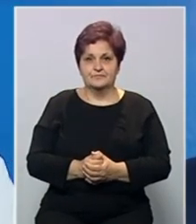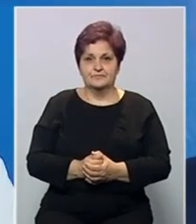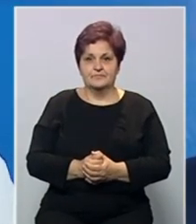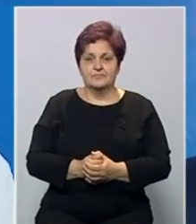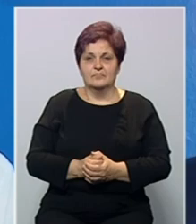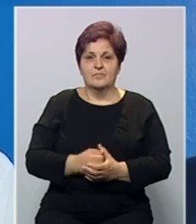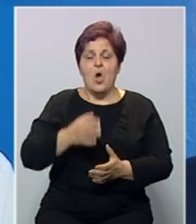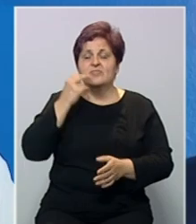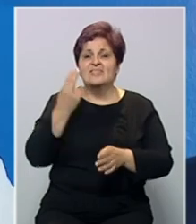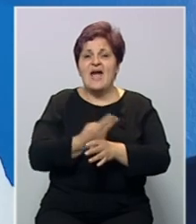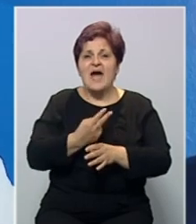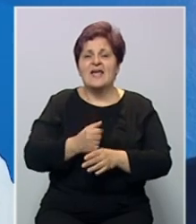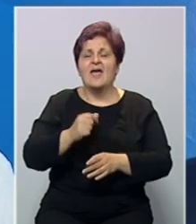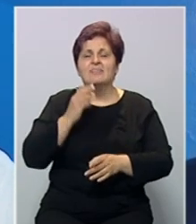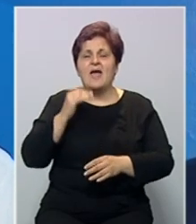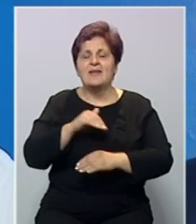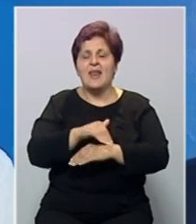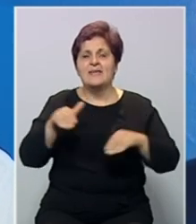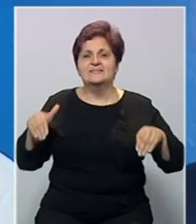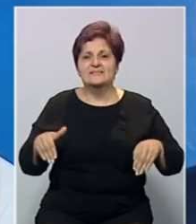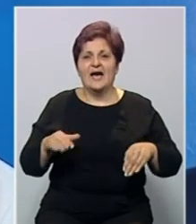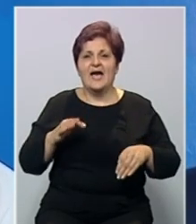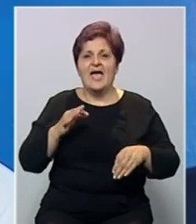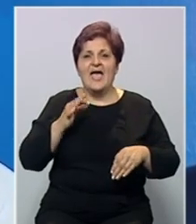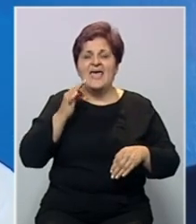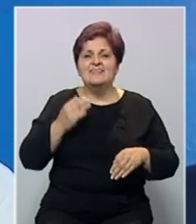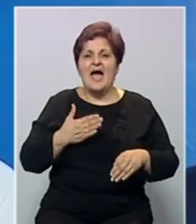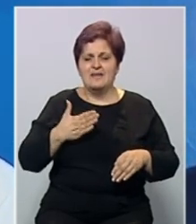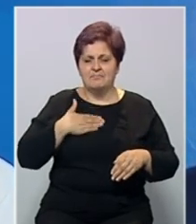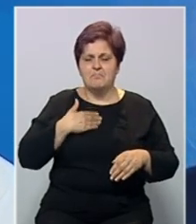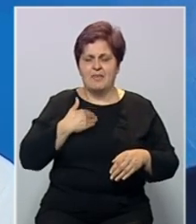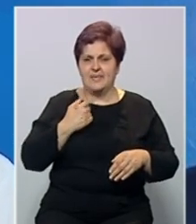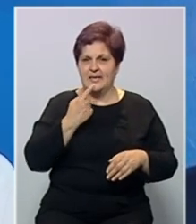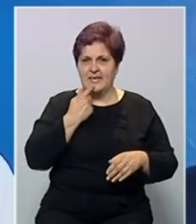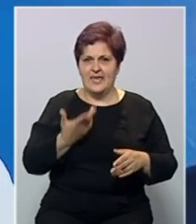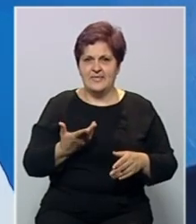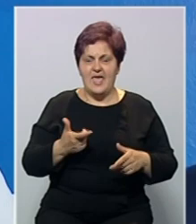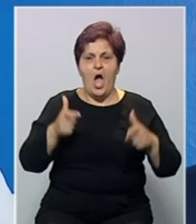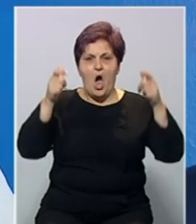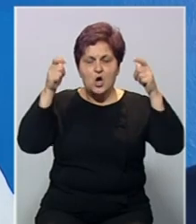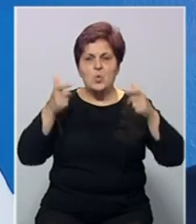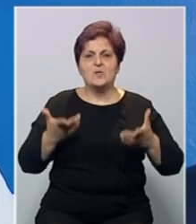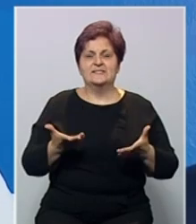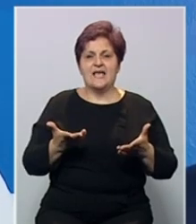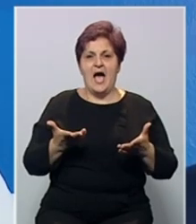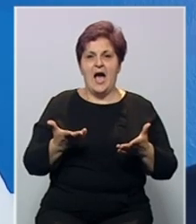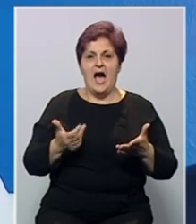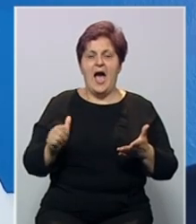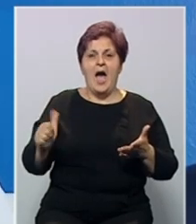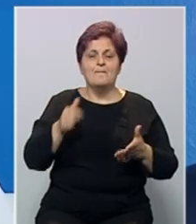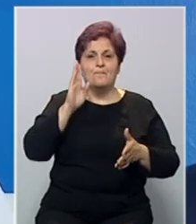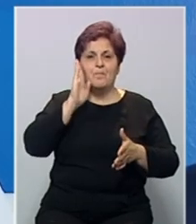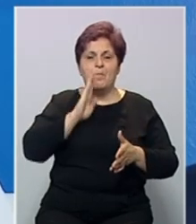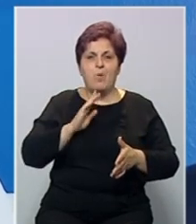Dana državnosti, dana nezavisnosti, dana maternijeg jezika, krunisanja prvog